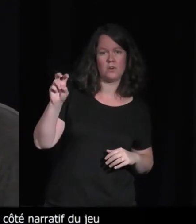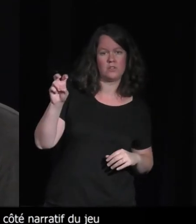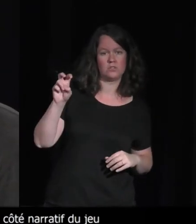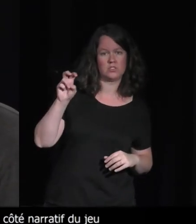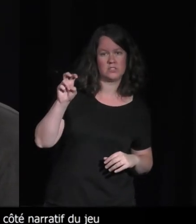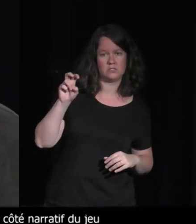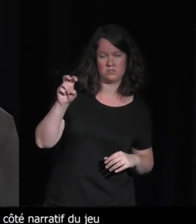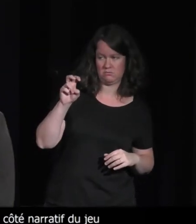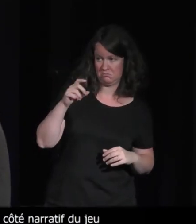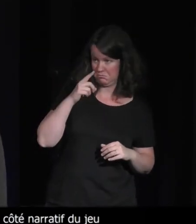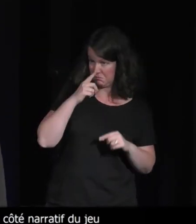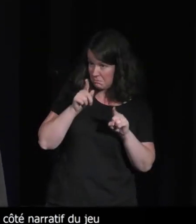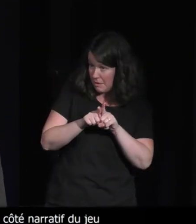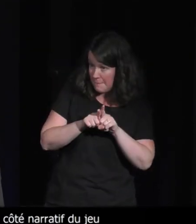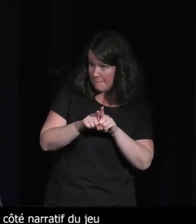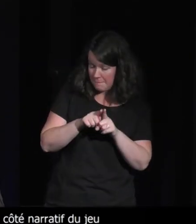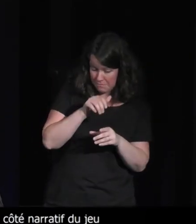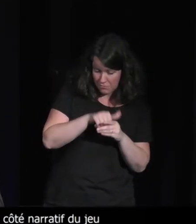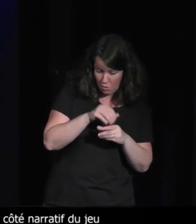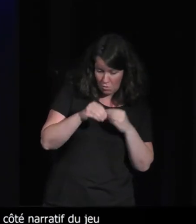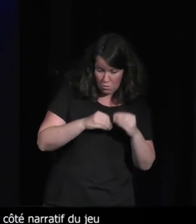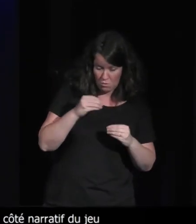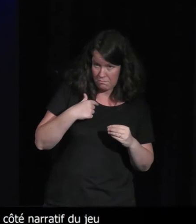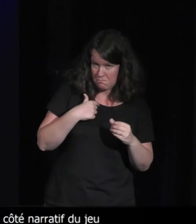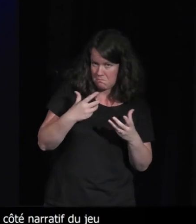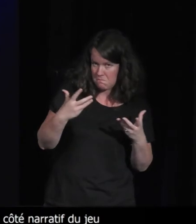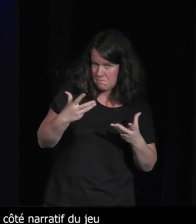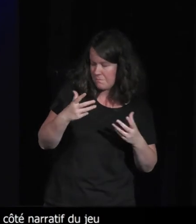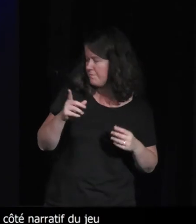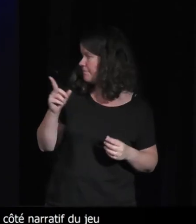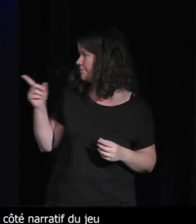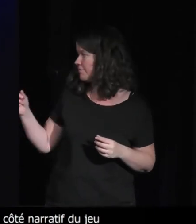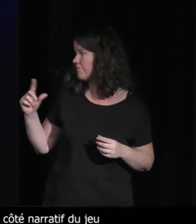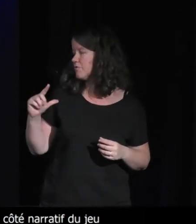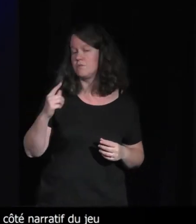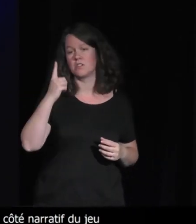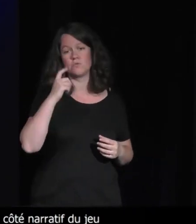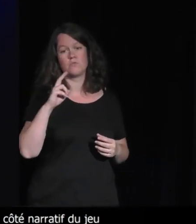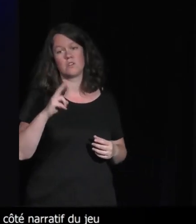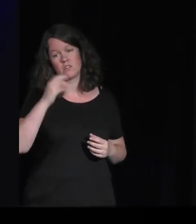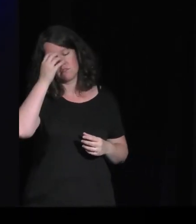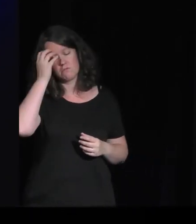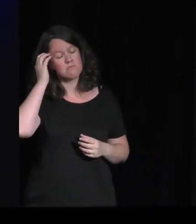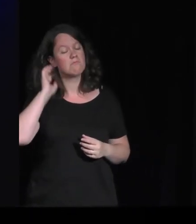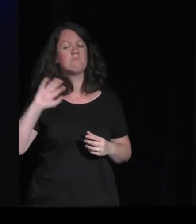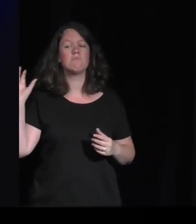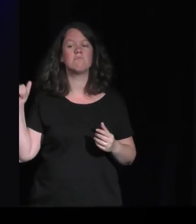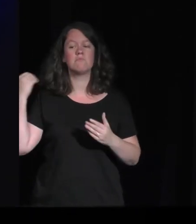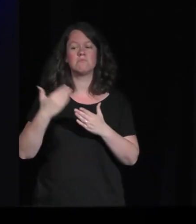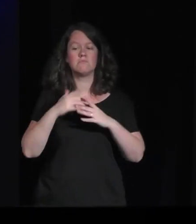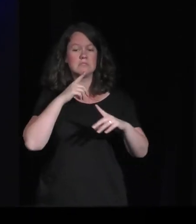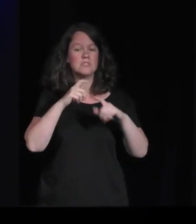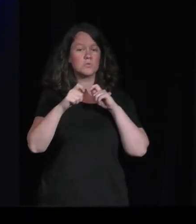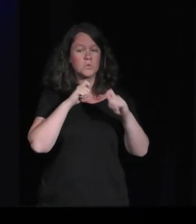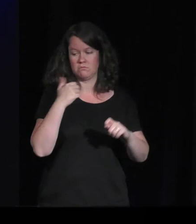à quoi on fait face, en fait ? Effectivement, c'est une seconde question, alors que peut-être qu se rapproche de beaucoup de choses dont on a discuté cet après